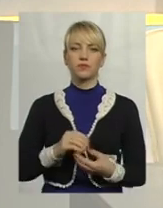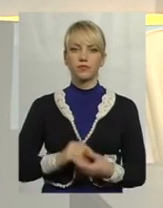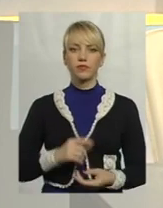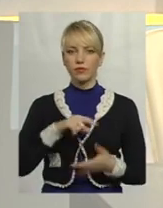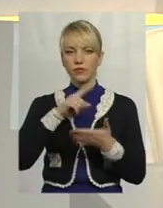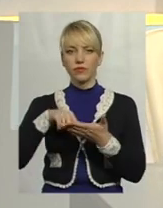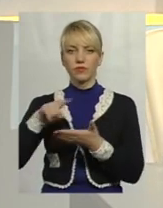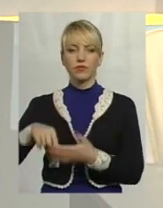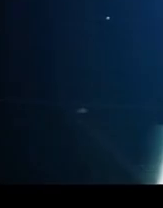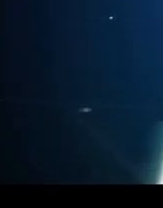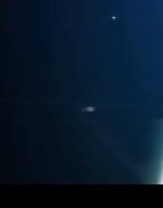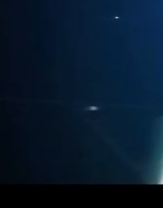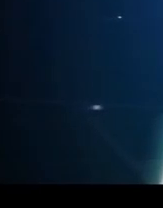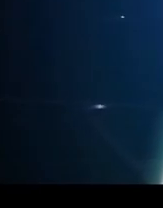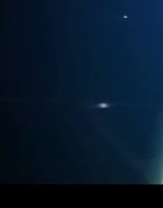режисера, показати.